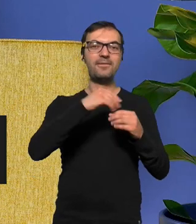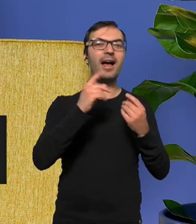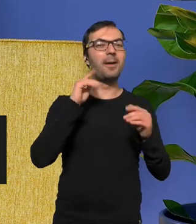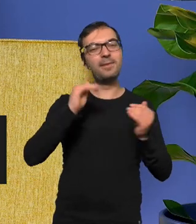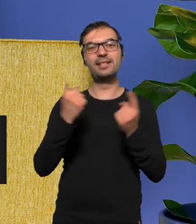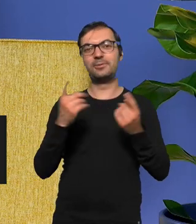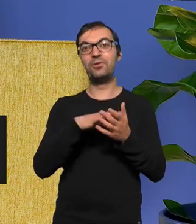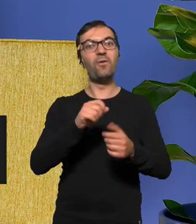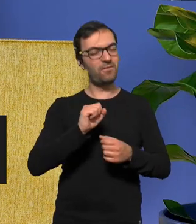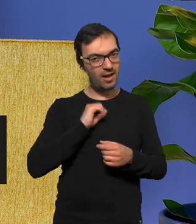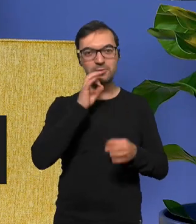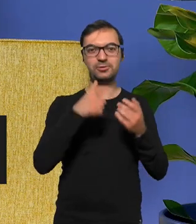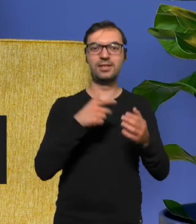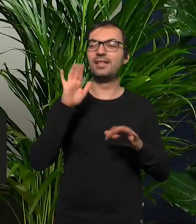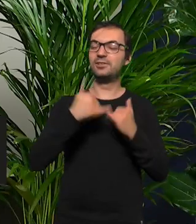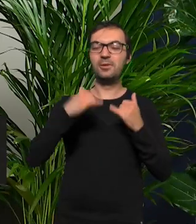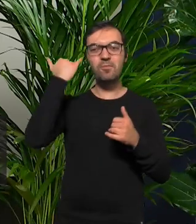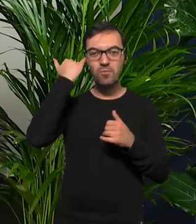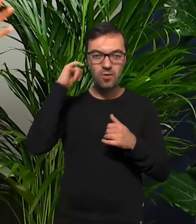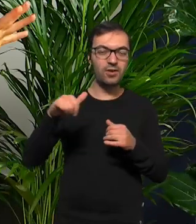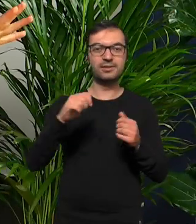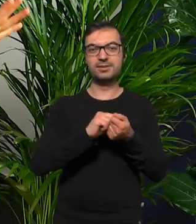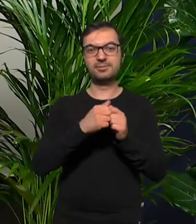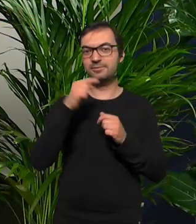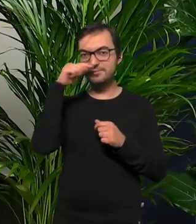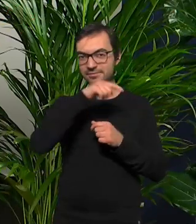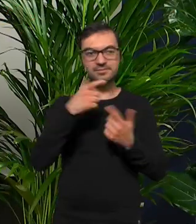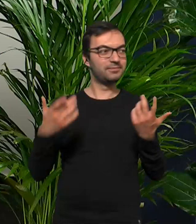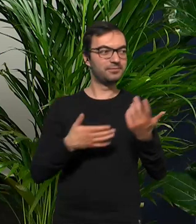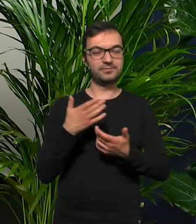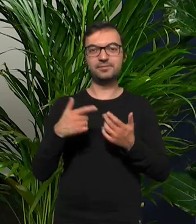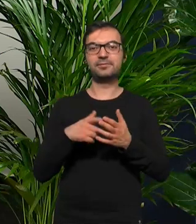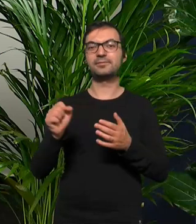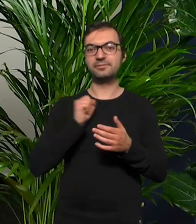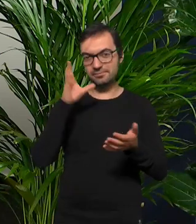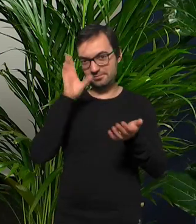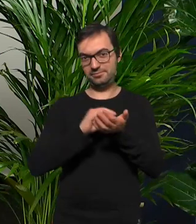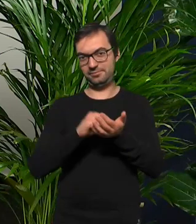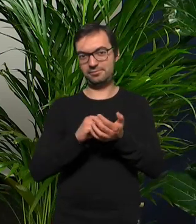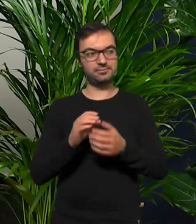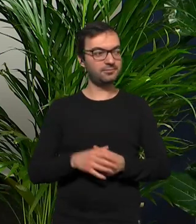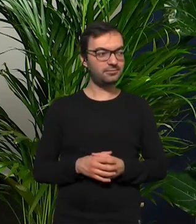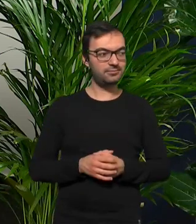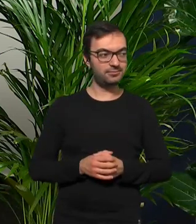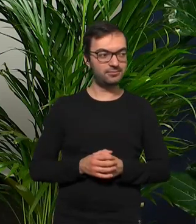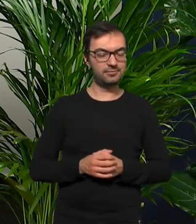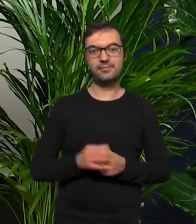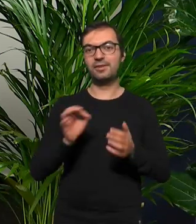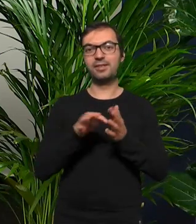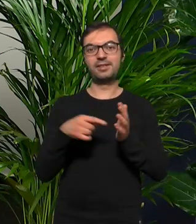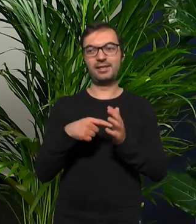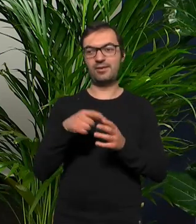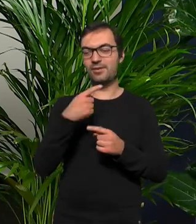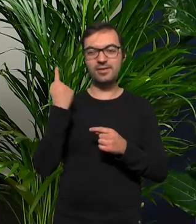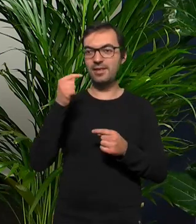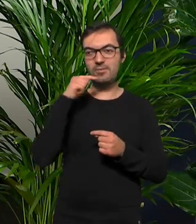no i a nawet jeżeli się pomylisz albo przejedziesz jakby ci się nie uda to to jest fajne doświadczenie, to może być no tego na pewno